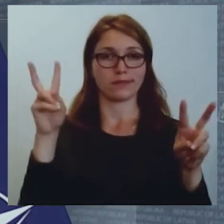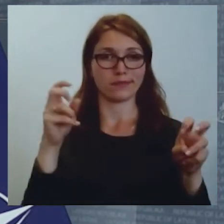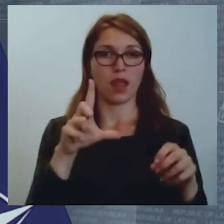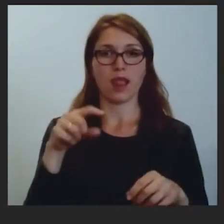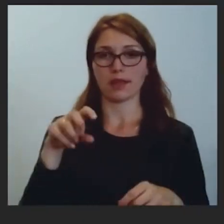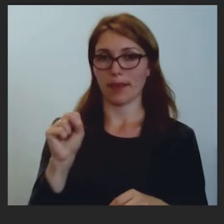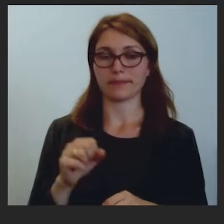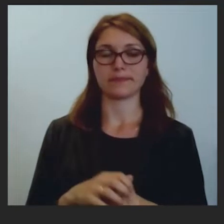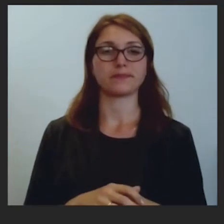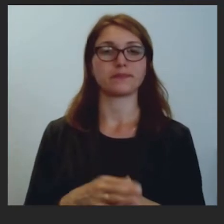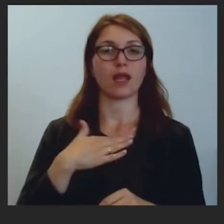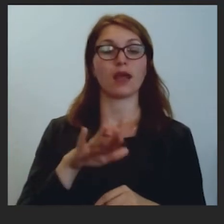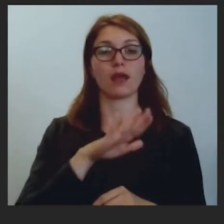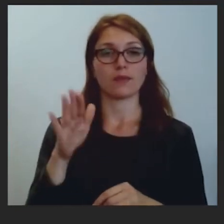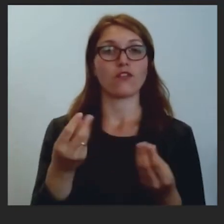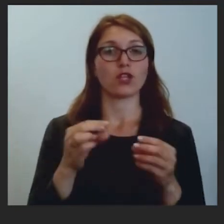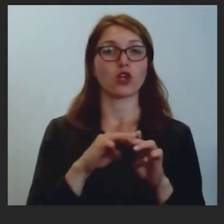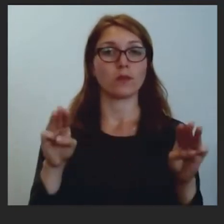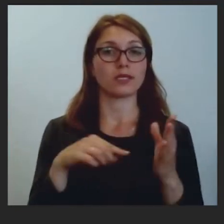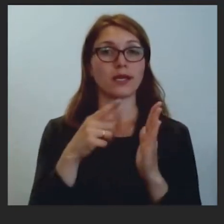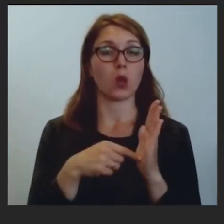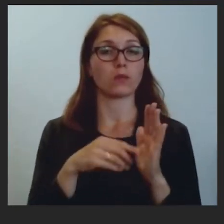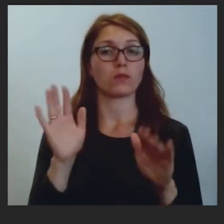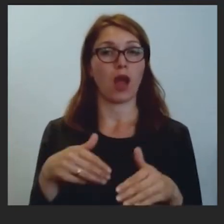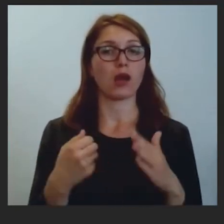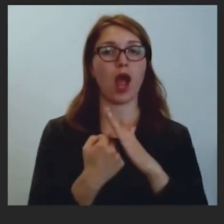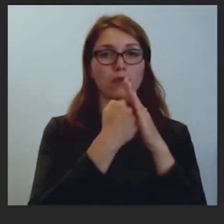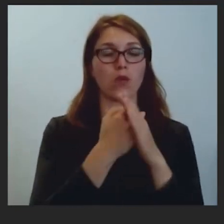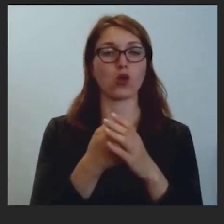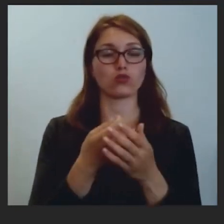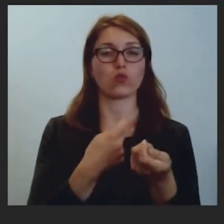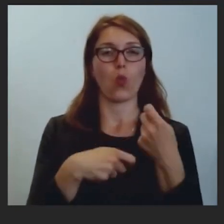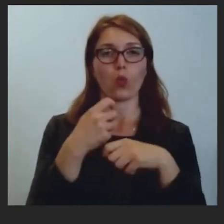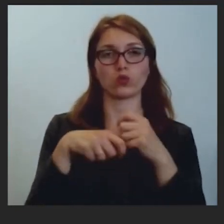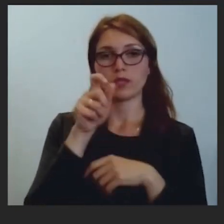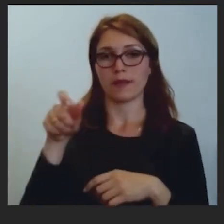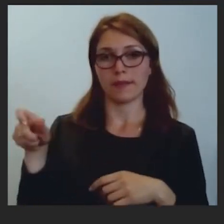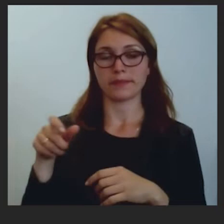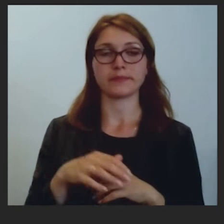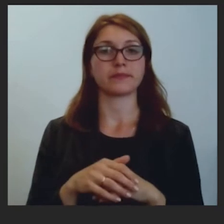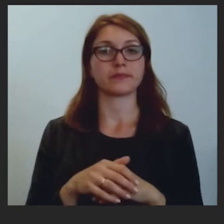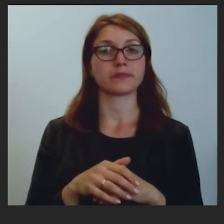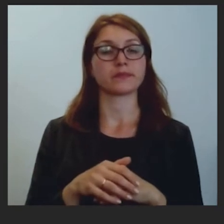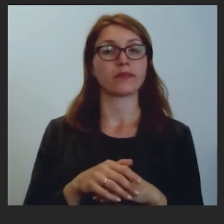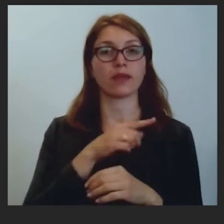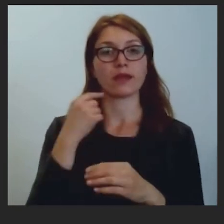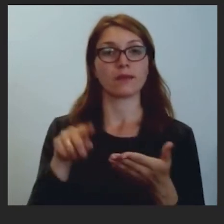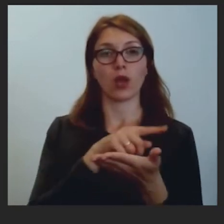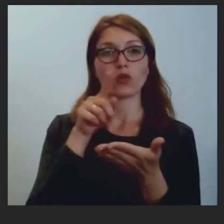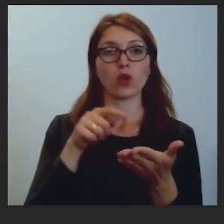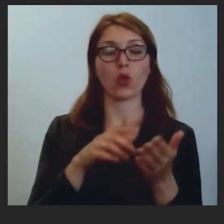Labdien! Man jautājums finanšu ministram par šiem atbalstiem uzņēmējiem. Gribēju pajautāt par